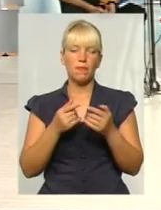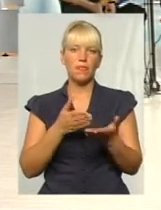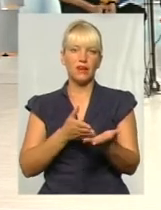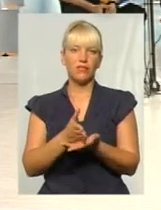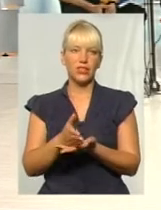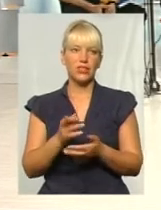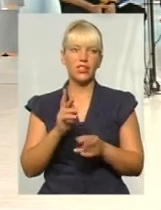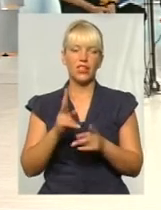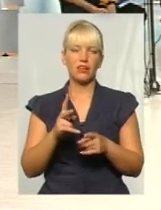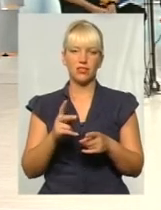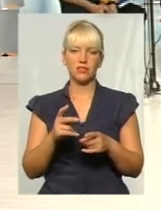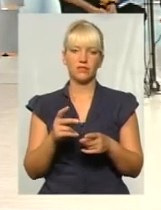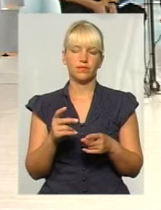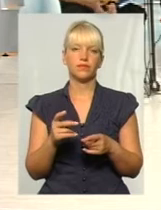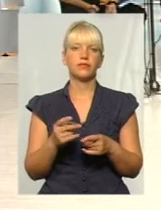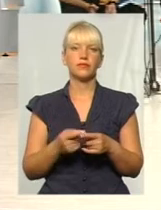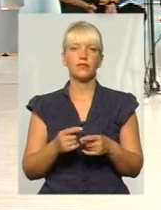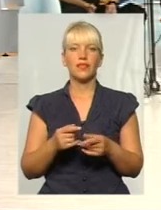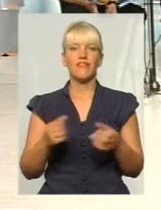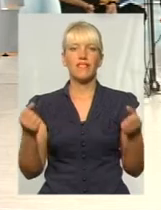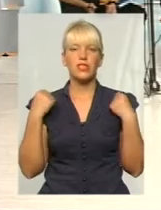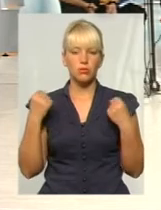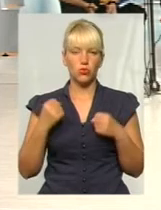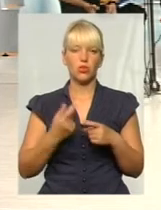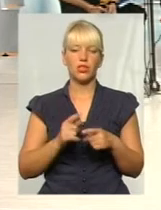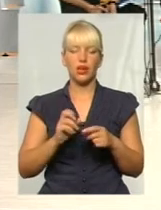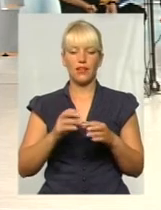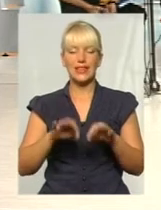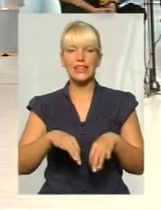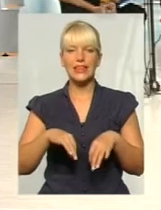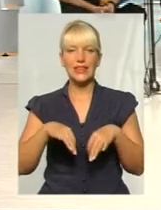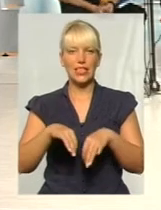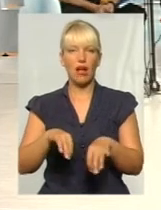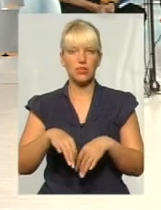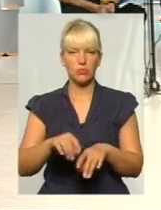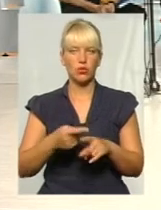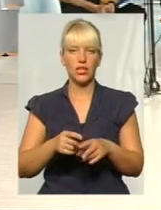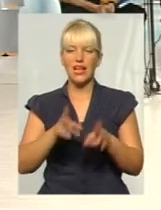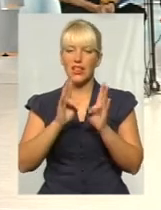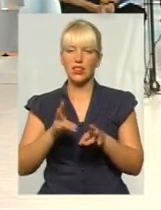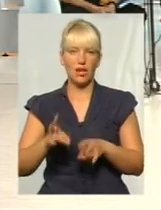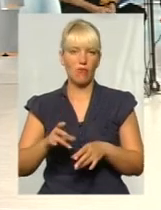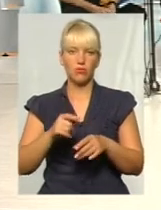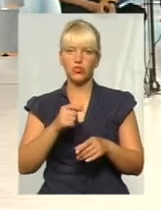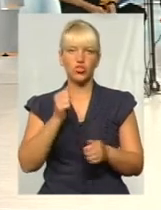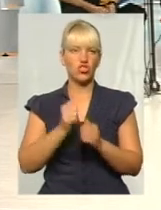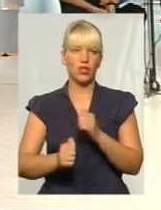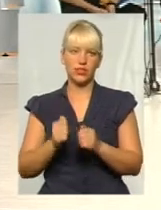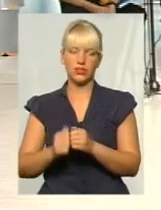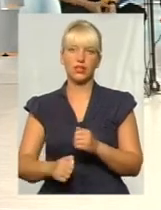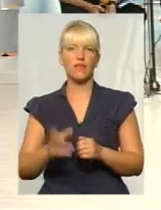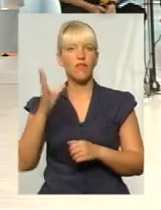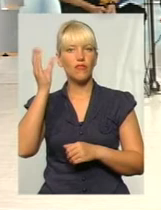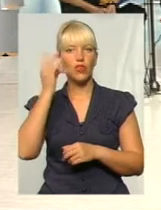Як вид спорту, так і транспорт, вид транспорту. Травми дуже часті. Враховувати абсолютно